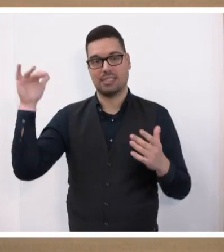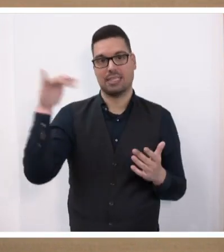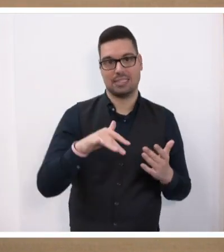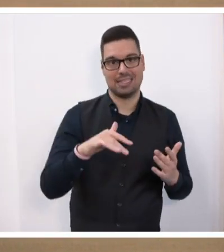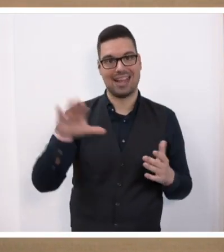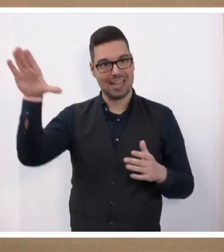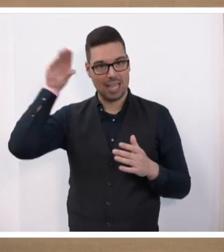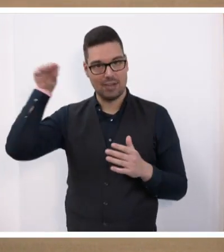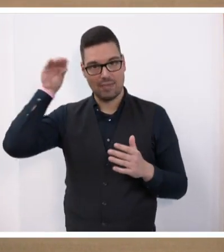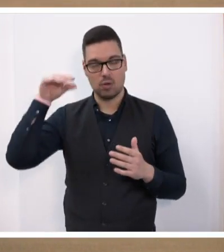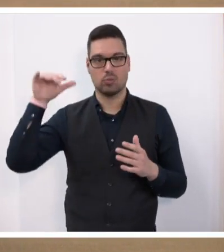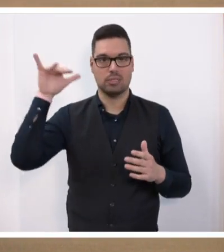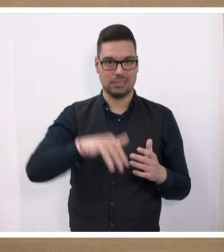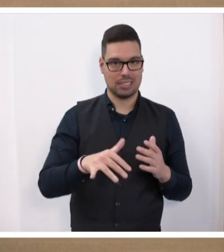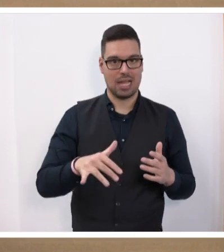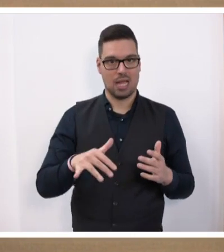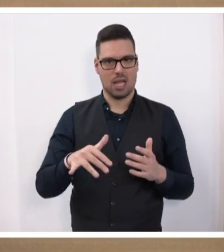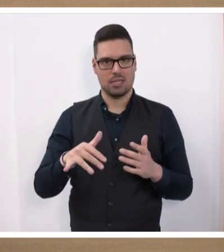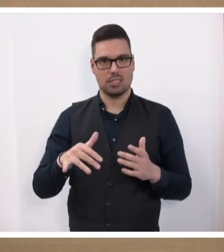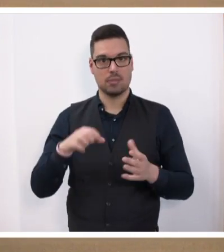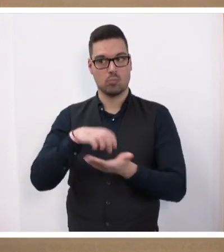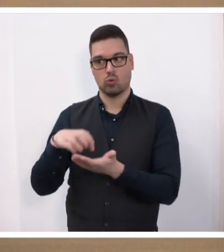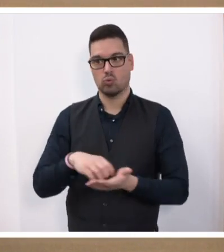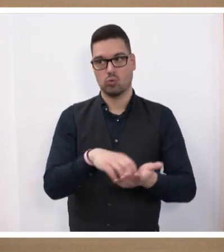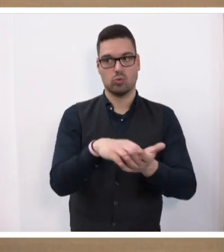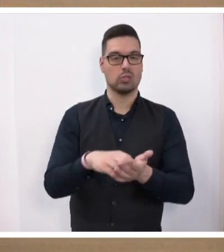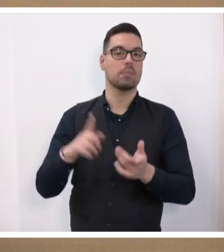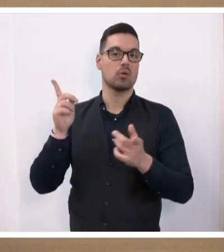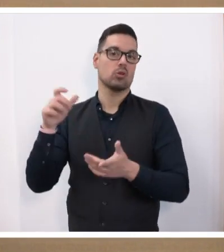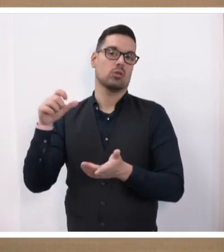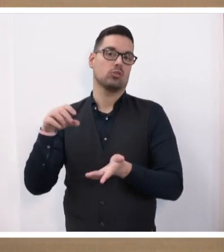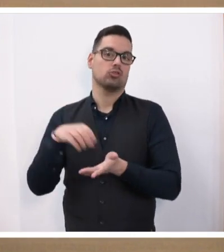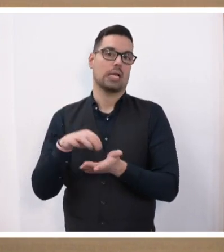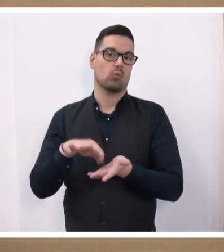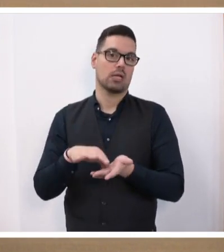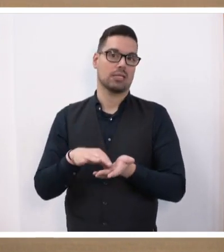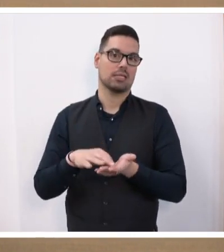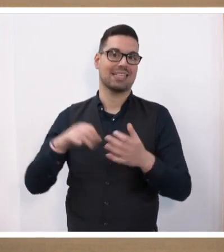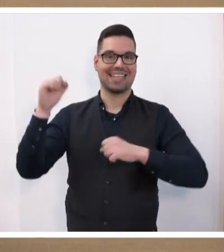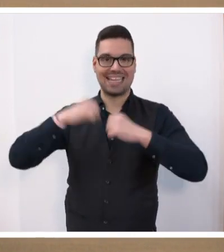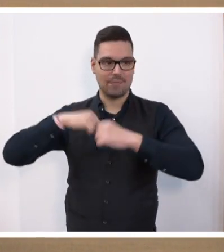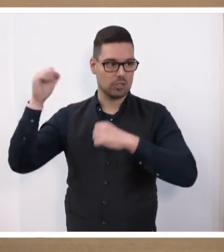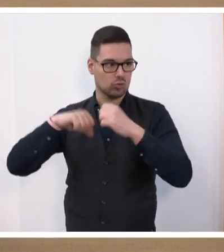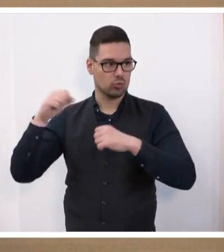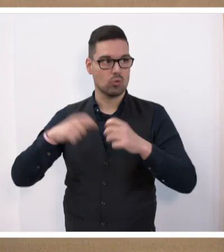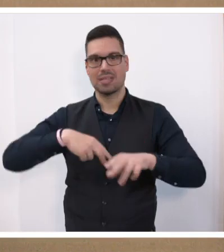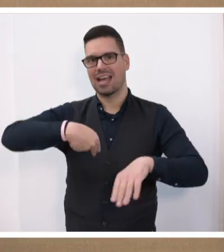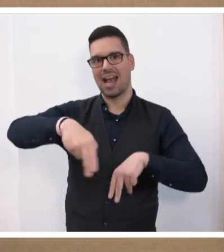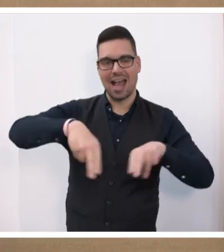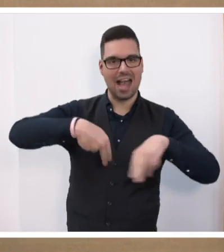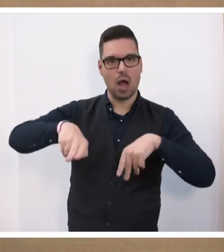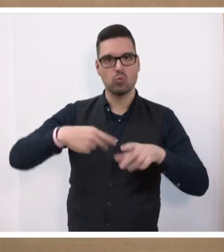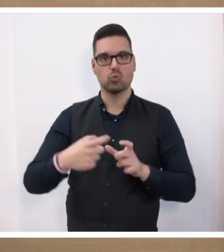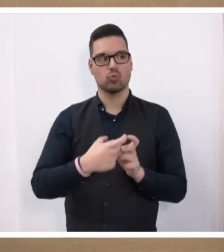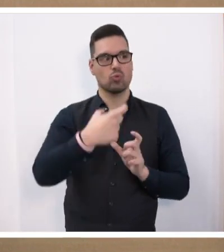Erfahrung haben in der mobilen Produktion. Aber wir haben eben auch einen Standort, infrastrukturell optimal angebunden ist, mit Autobahnen, mit einem der